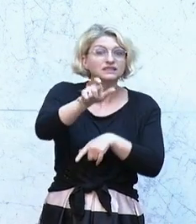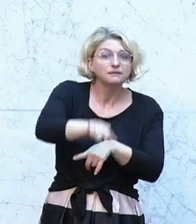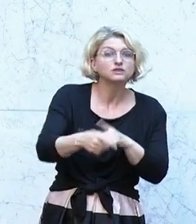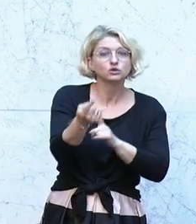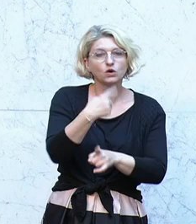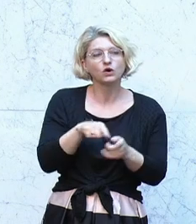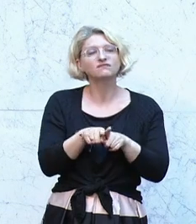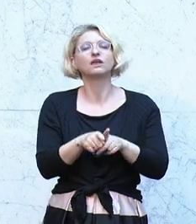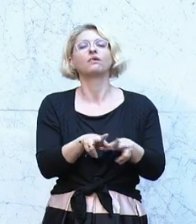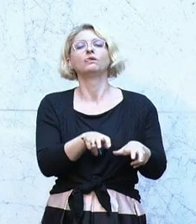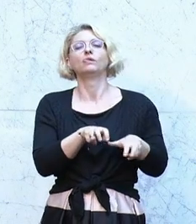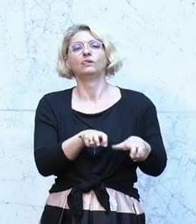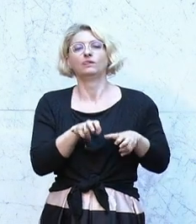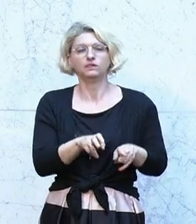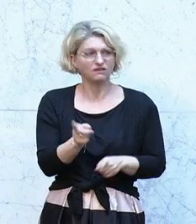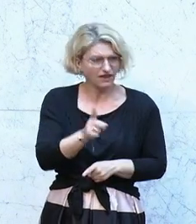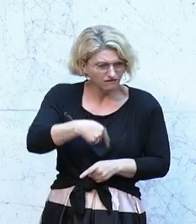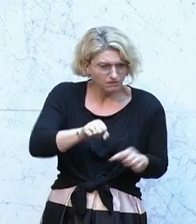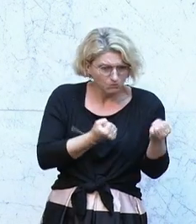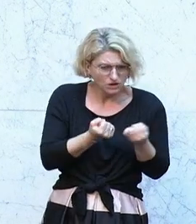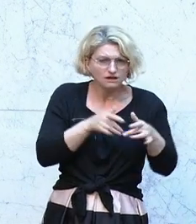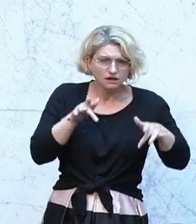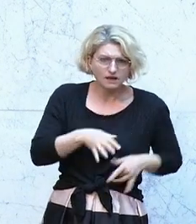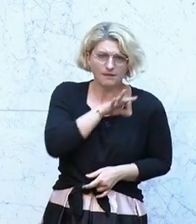Pflicht der Politik, Konsequenzen zu ziehen.